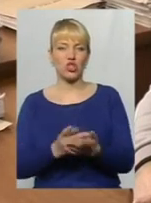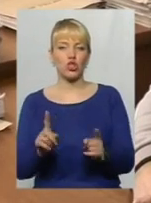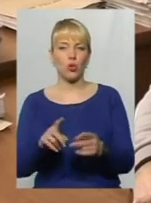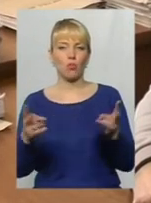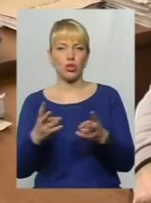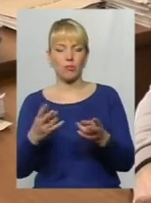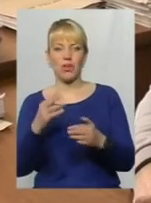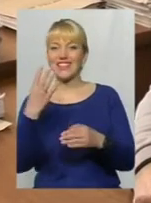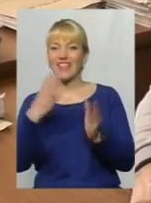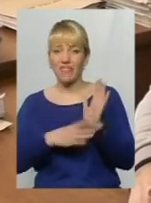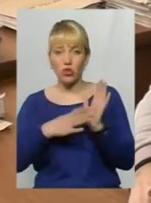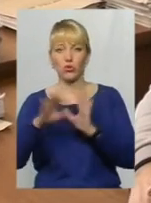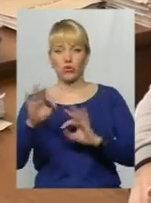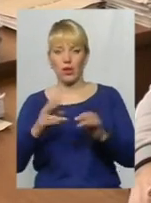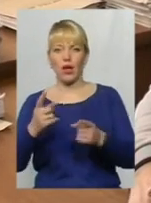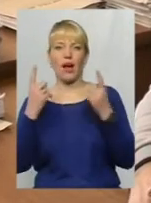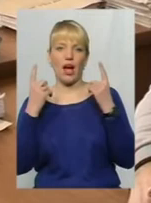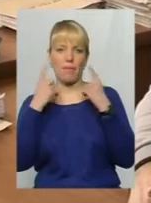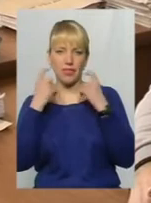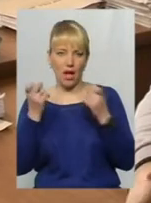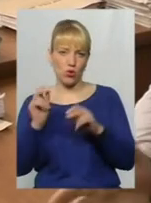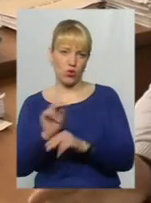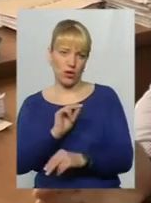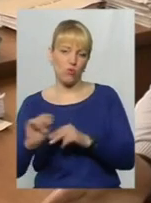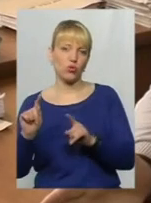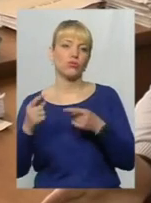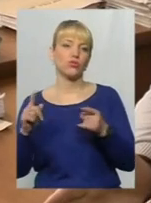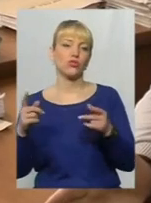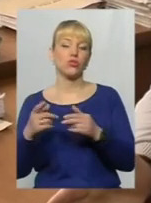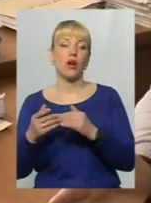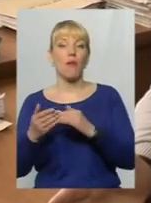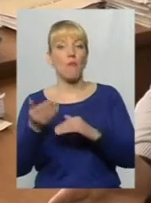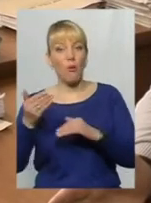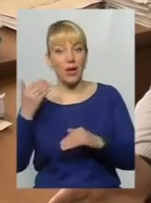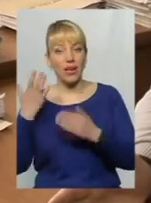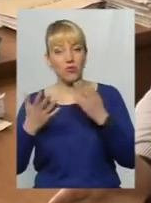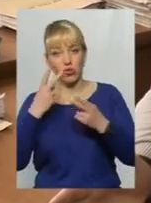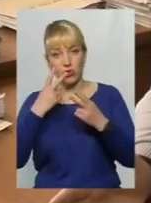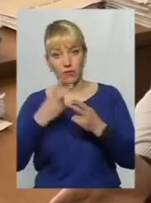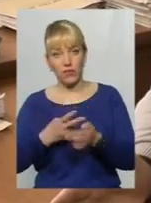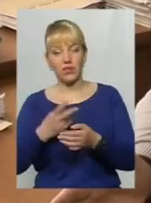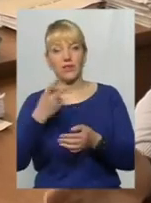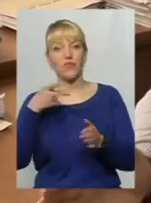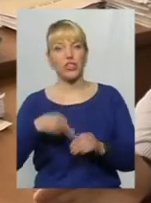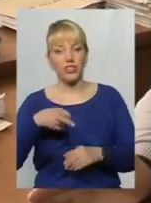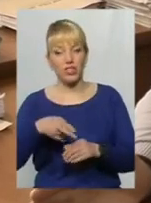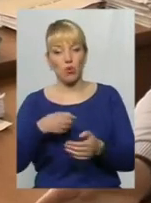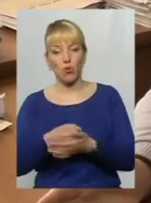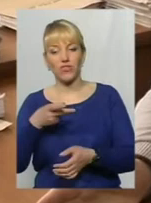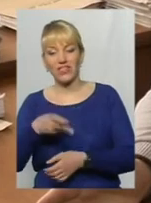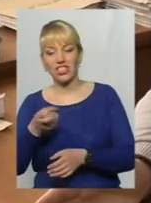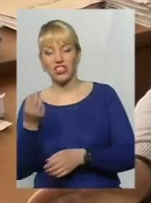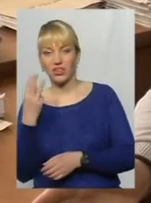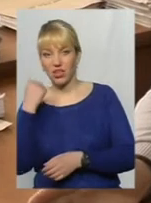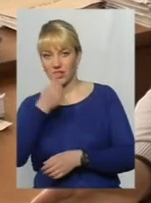90% капітального ремонту. Тому що попереднє, якщо взяти десь з 2000 по 2013